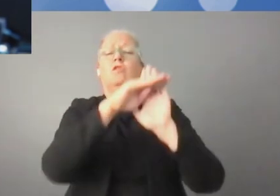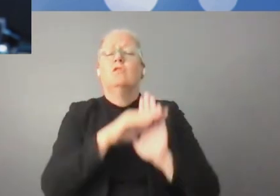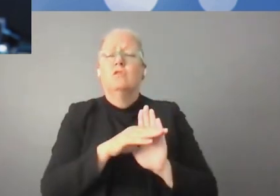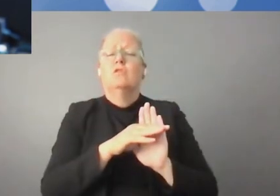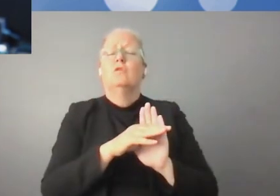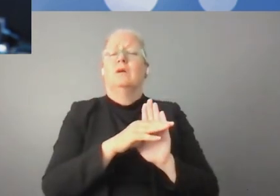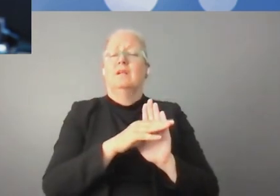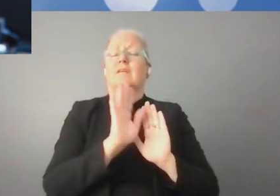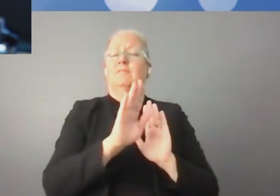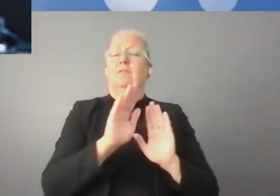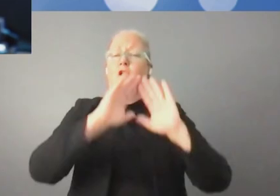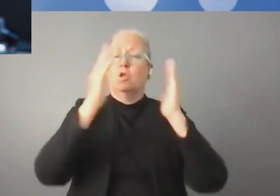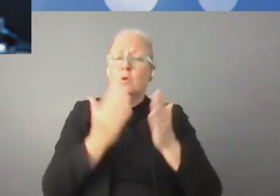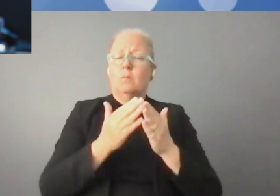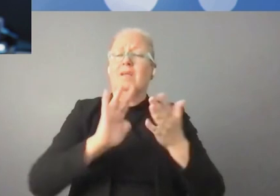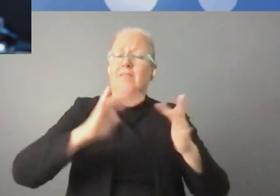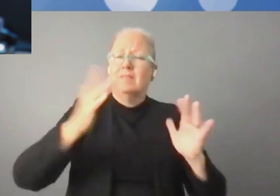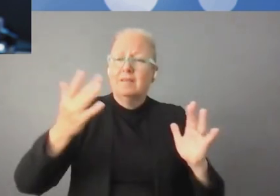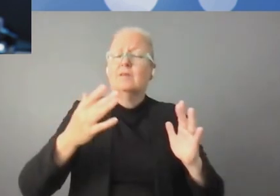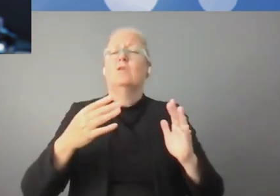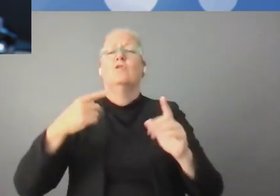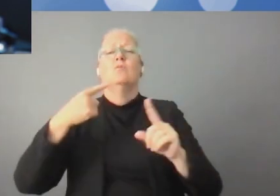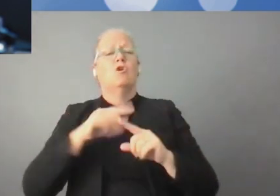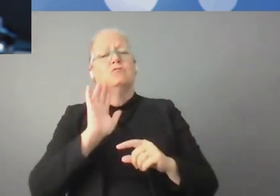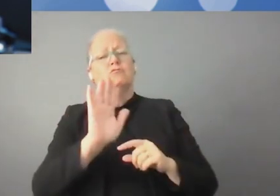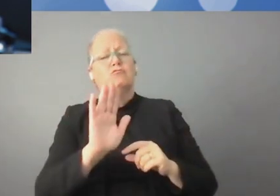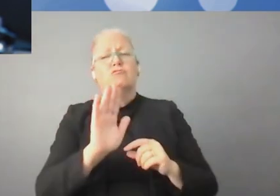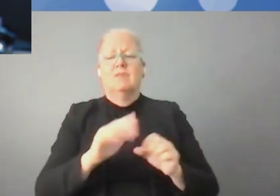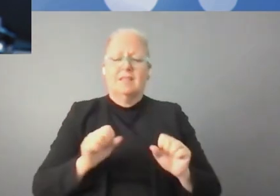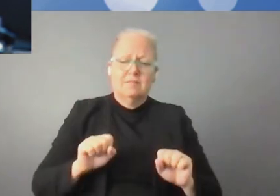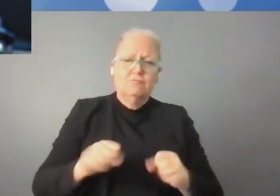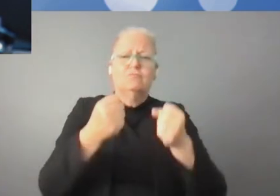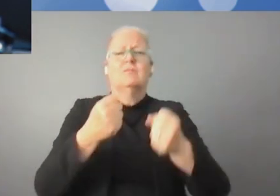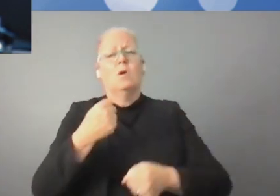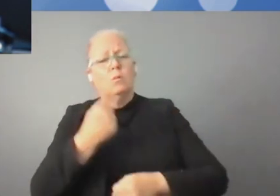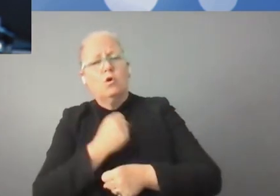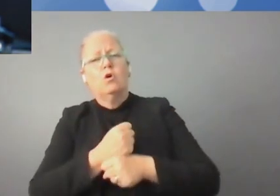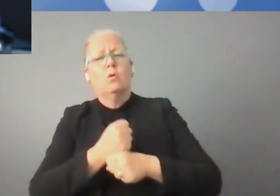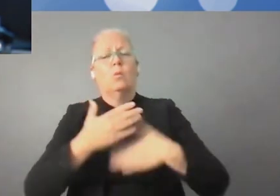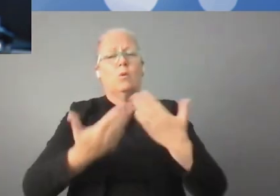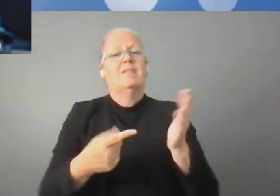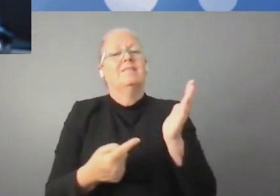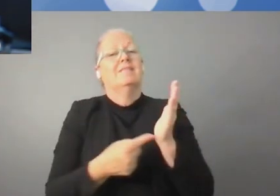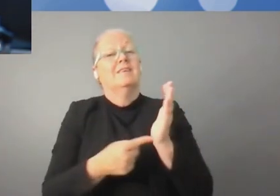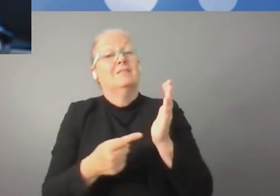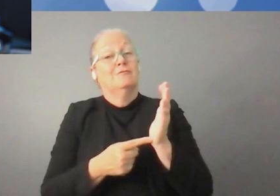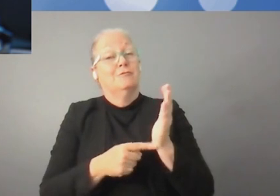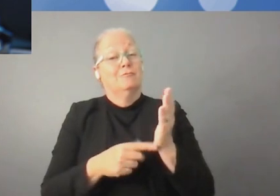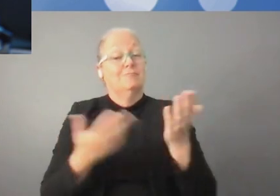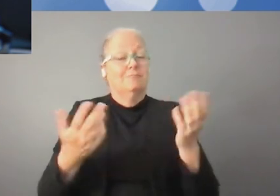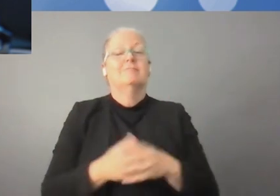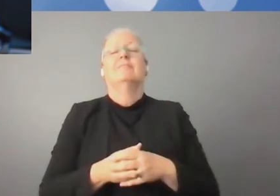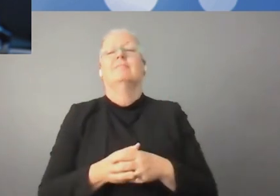de l'harmonisation internationale est très importante aussi concernant Internet et en particulier l'activité